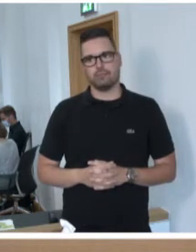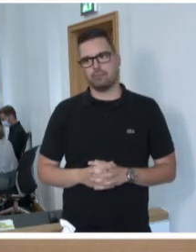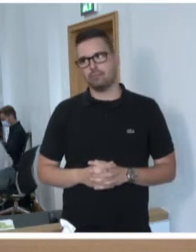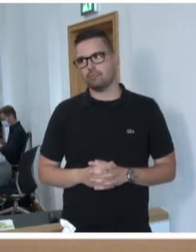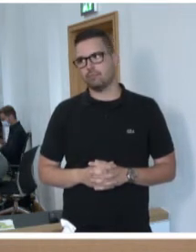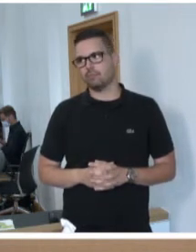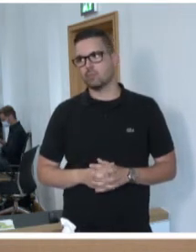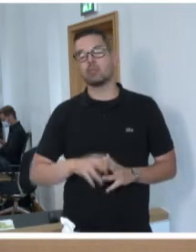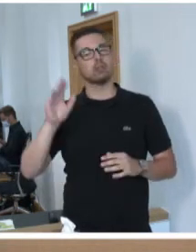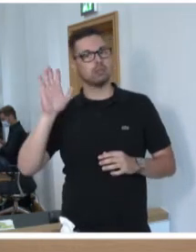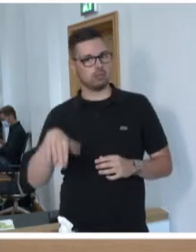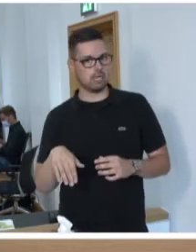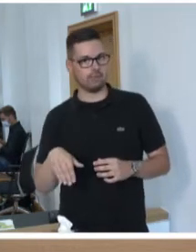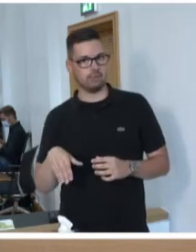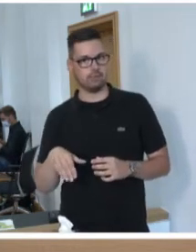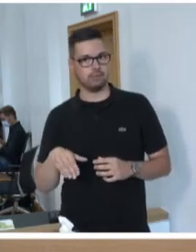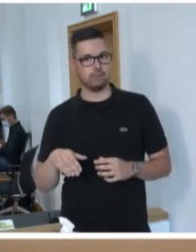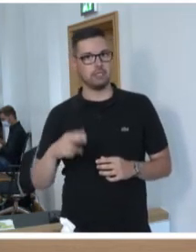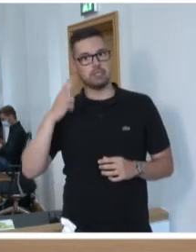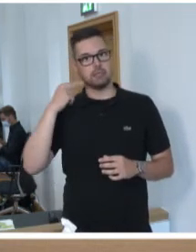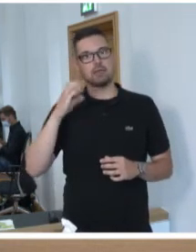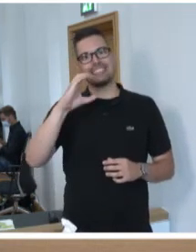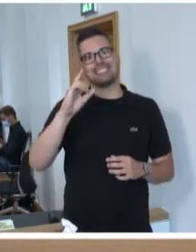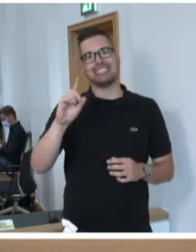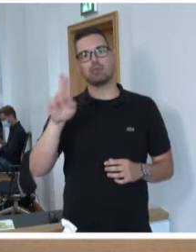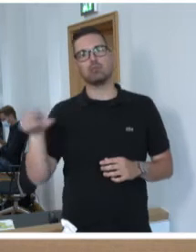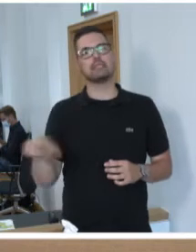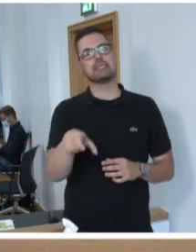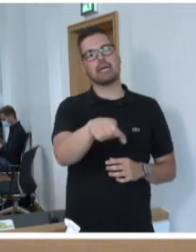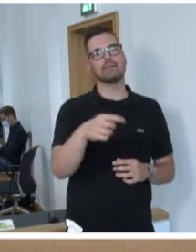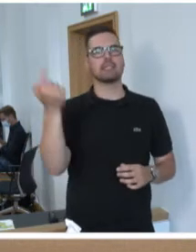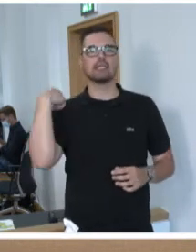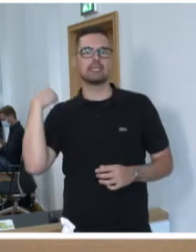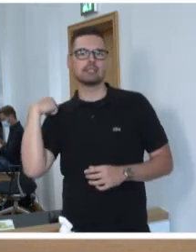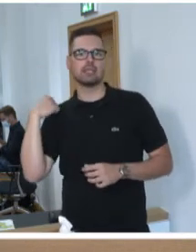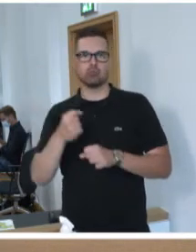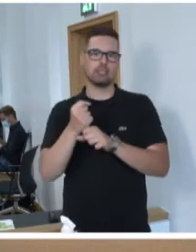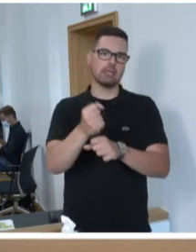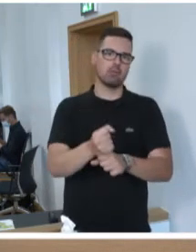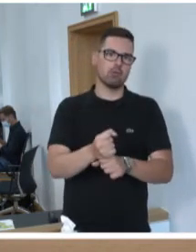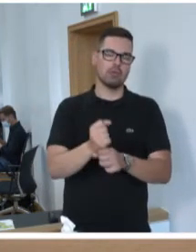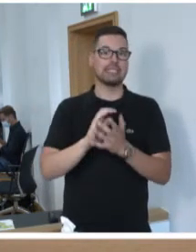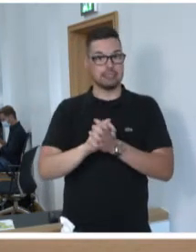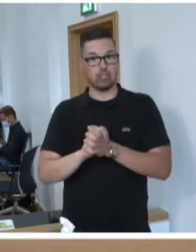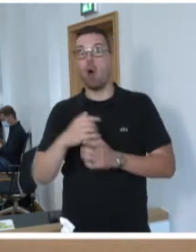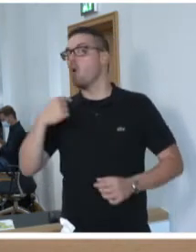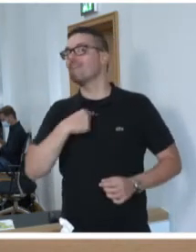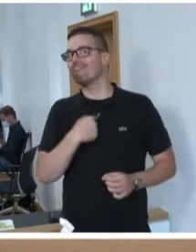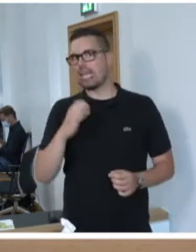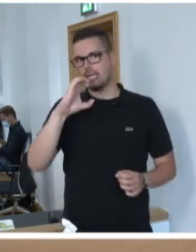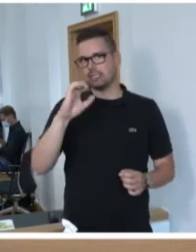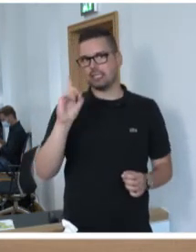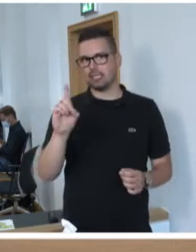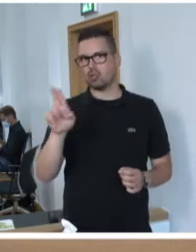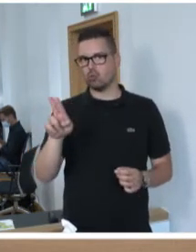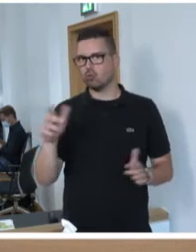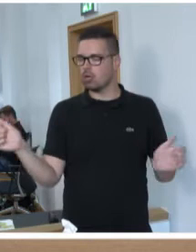Und ich darf Ihnen auch im Namen der CDU Saar, wie gestern schon bei der Kundgebung versichern, auch wir stehen an Ihrer